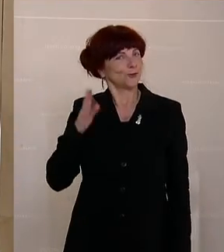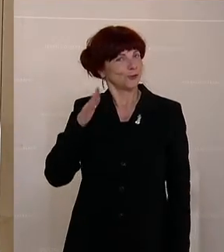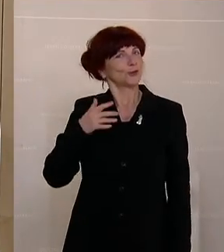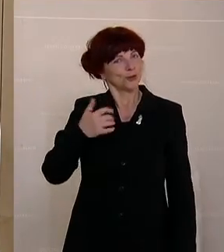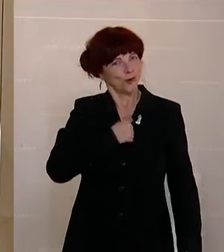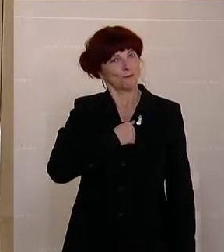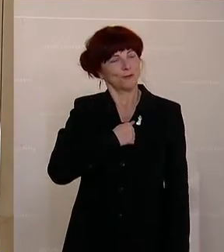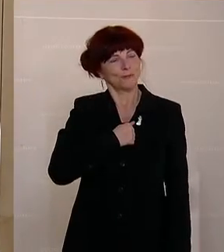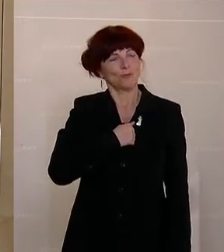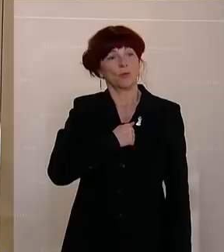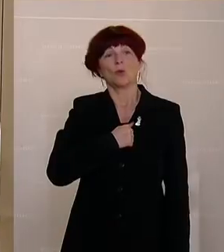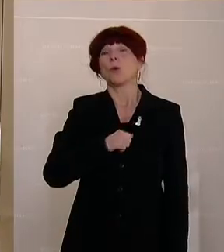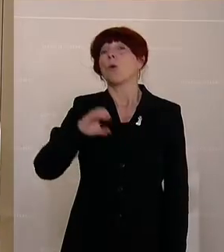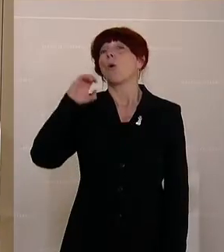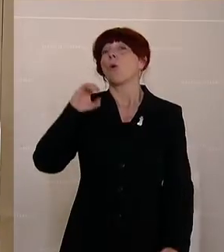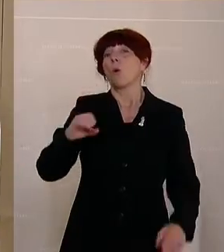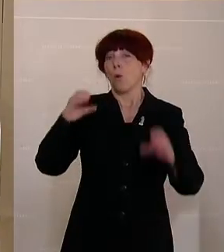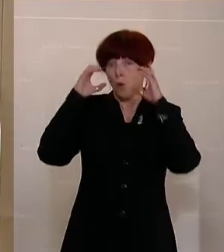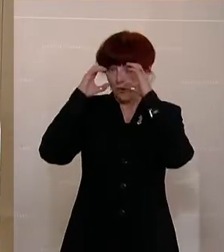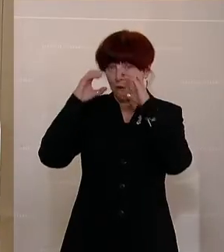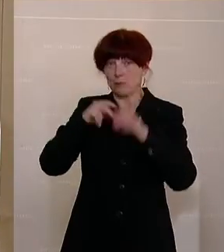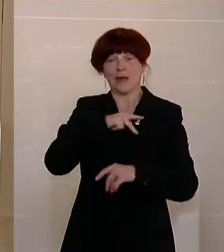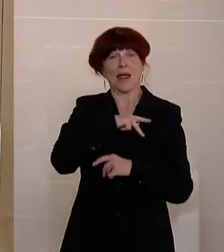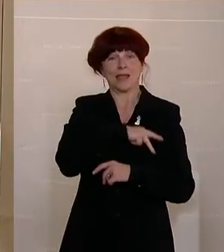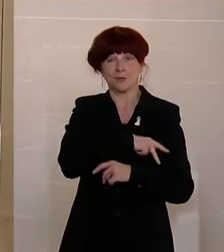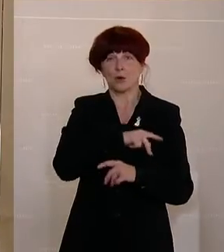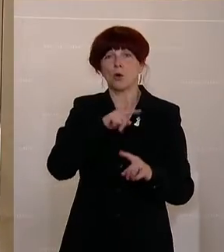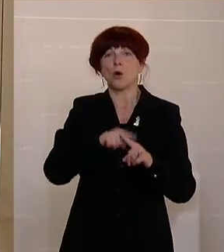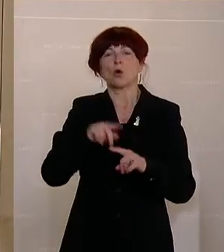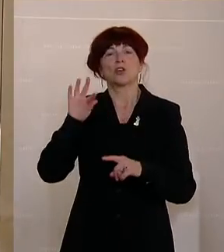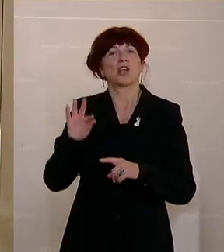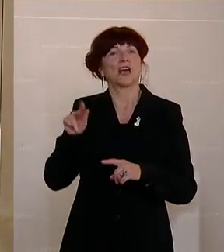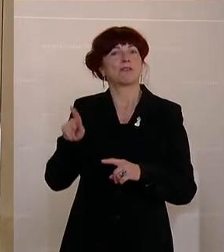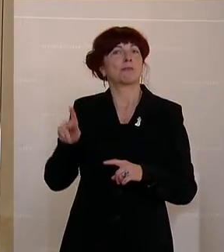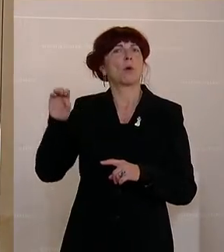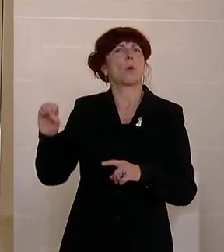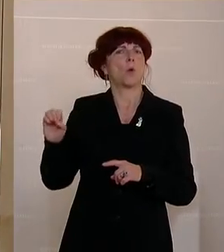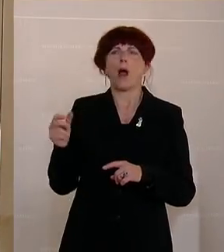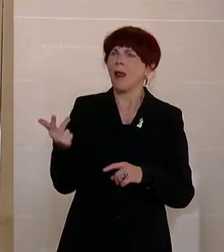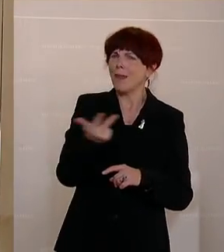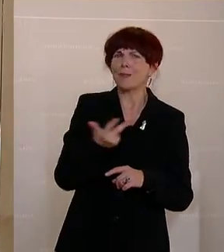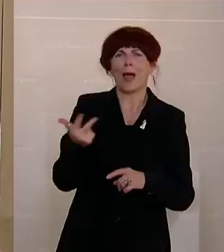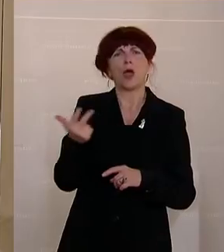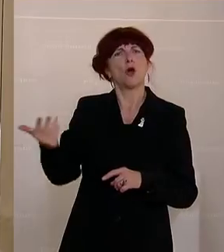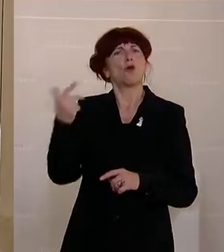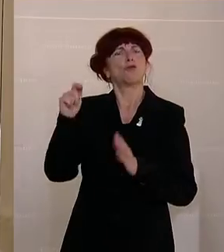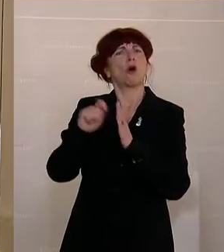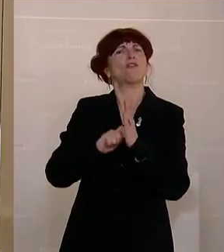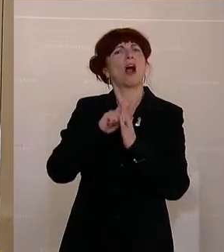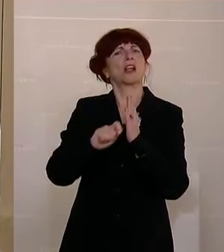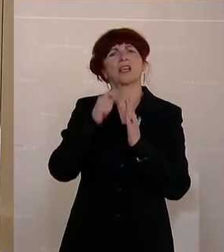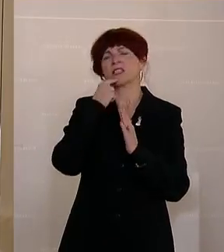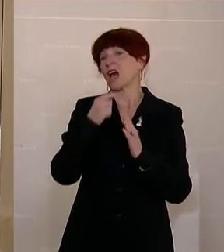haben ÖVP, SPÖ und natürlich FPÖ vor der letzten Wahl gesagt, dass sie gegen eine nationale